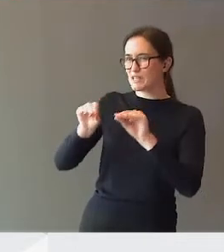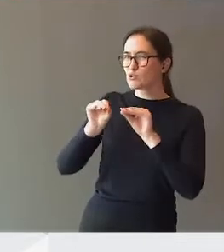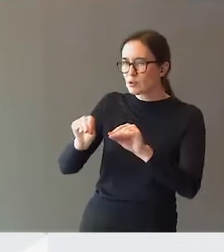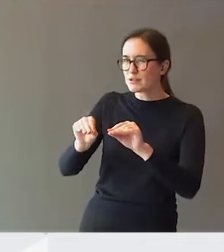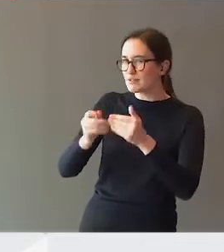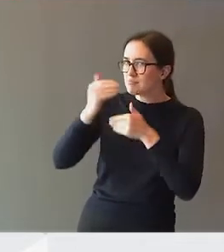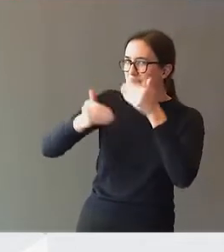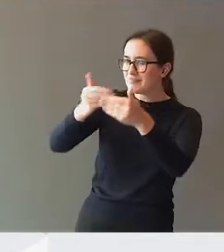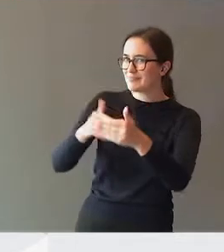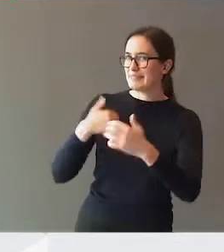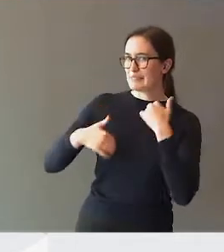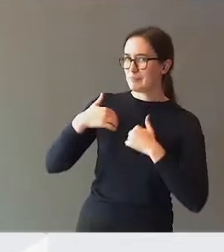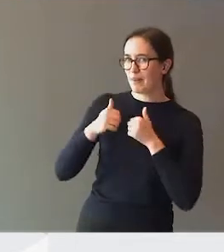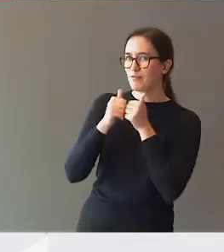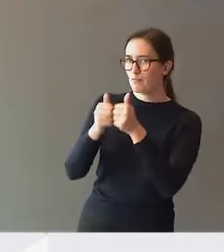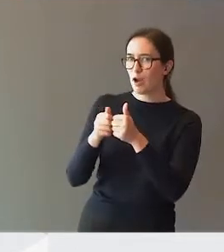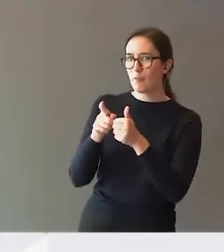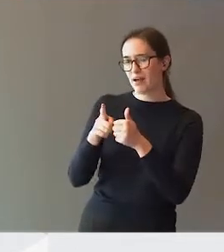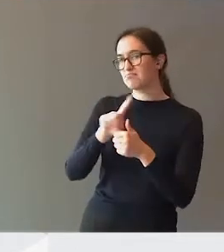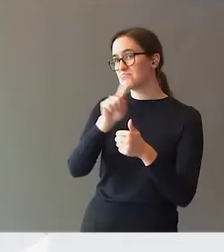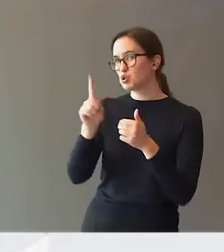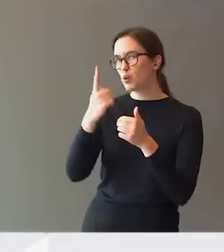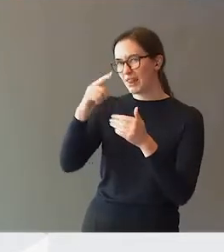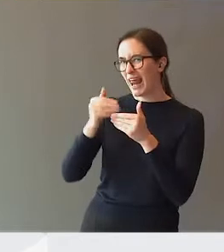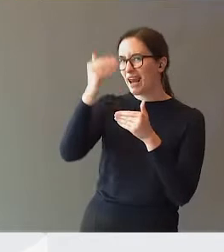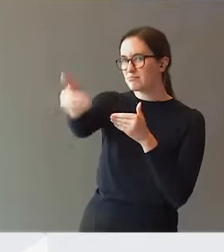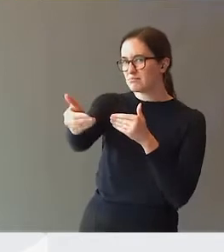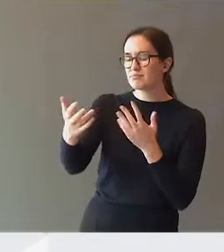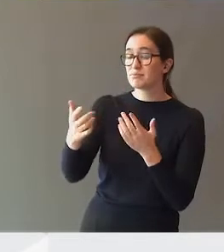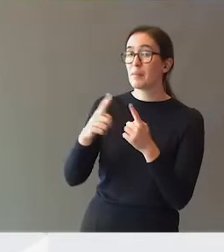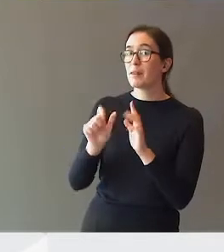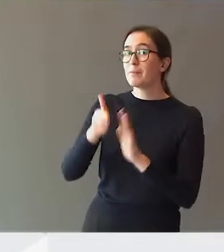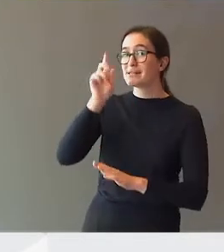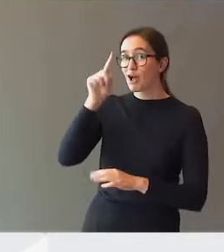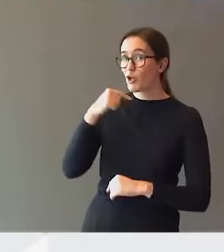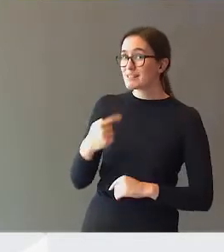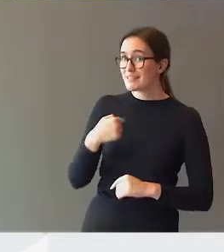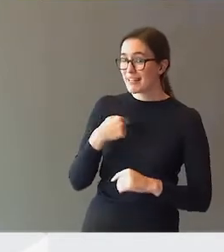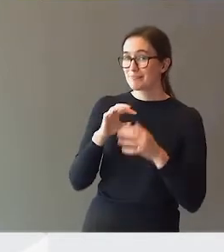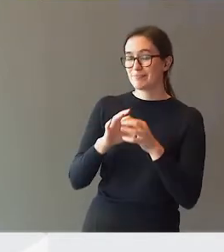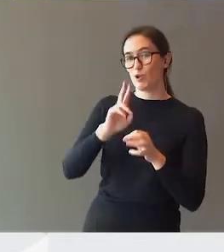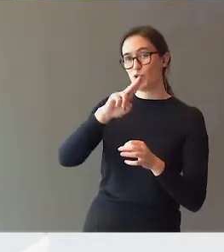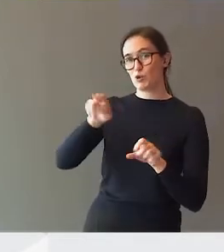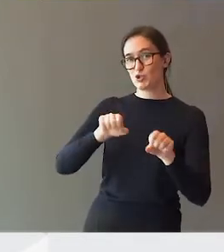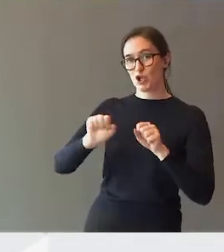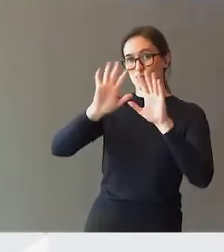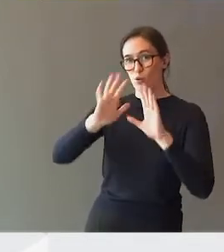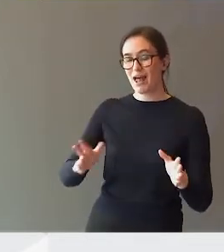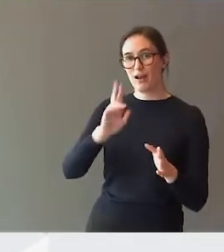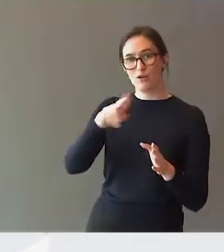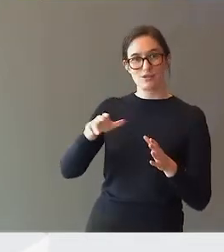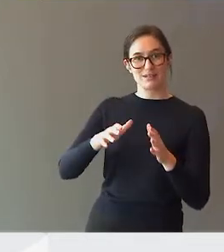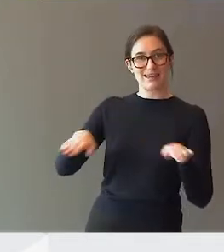kommer. Det er en tid til den tid kommer. jeg tenker det aller beste jeg kan si om det norske styringsmodellen og det norske